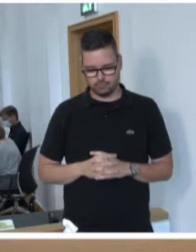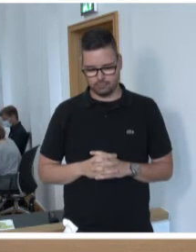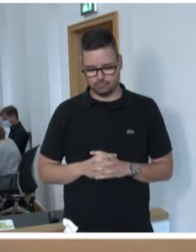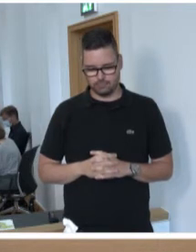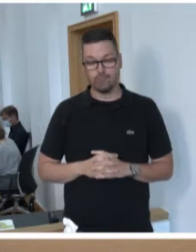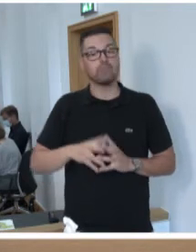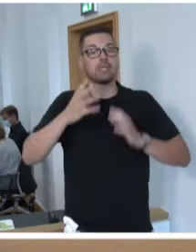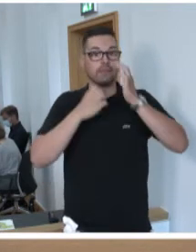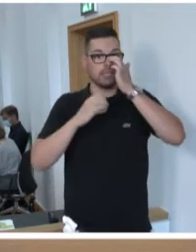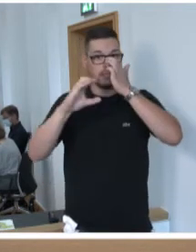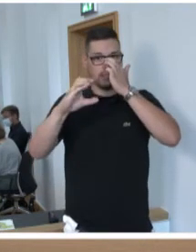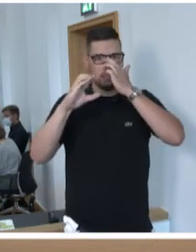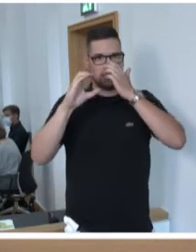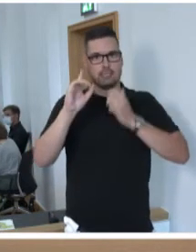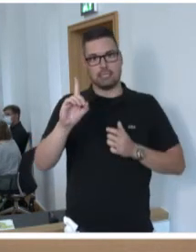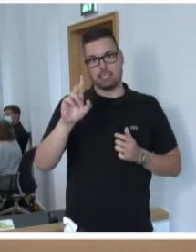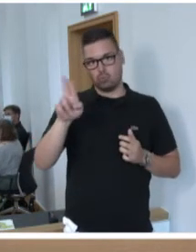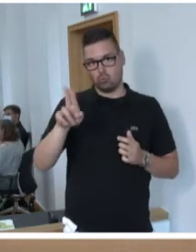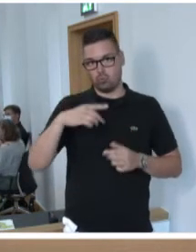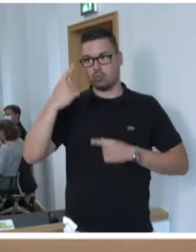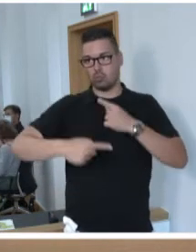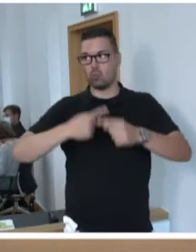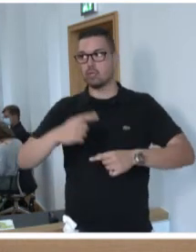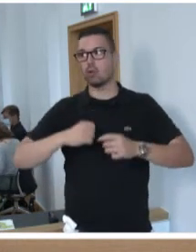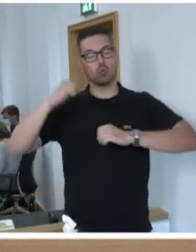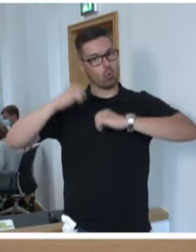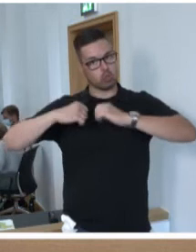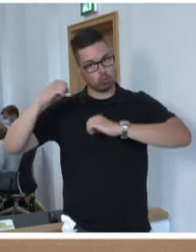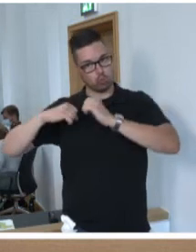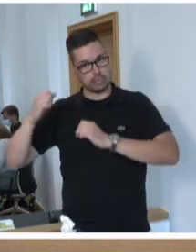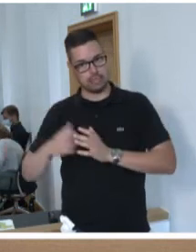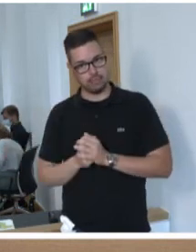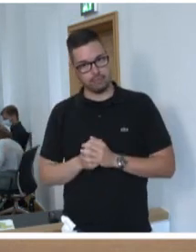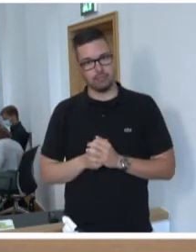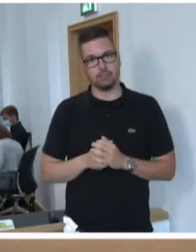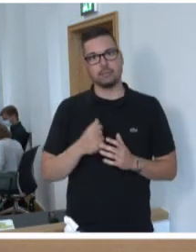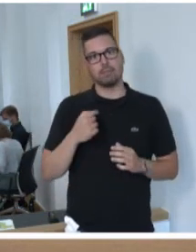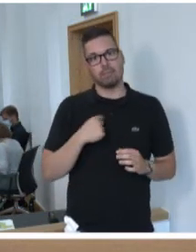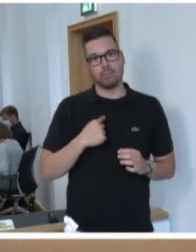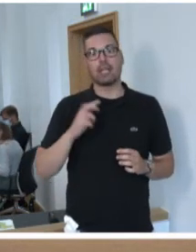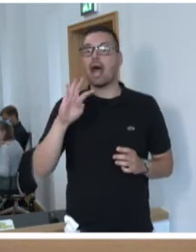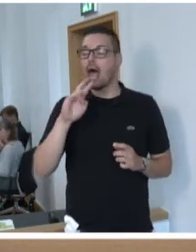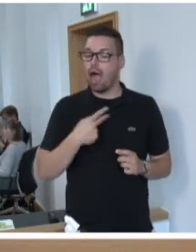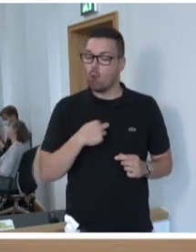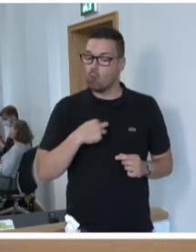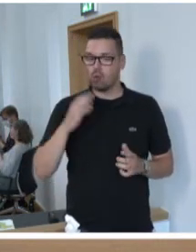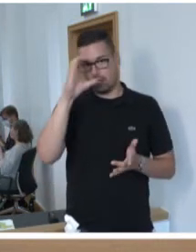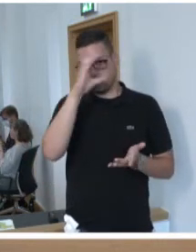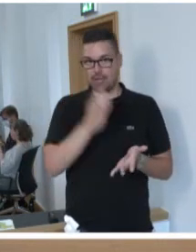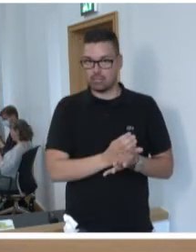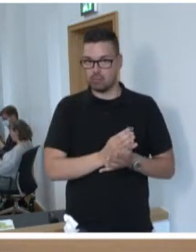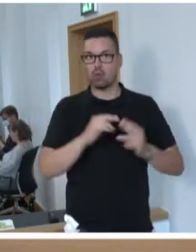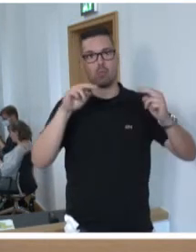Wir wollen als CDU unsere Rolle konstruktiv ausfüllen. Wir sind auch in der Verantwortung. Auch wenn wir in der